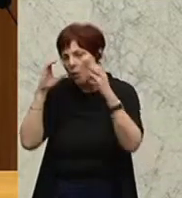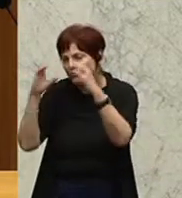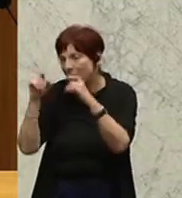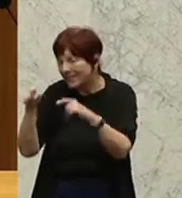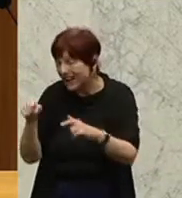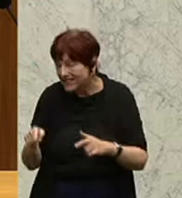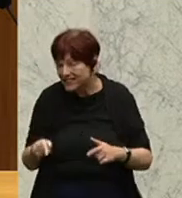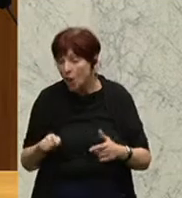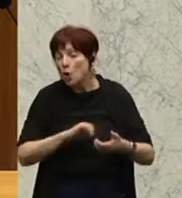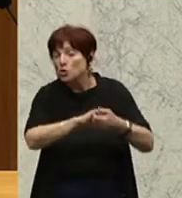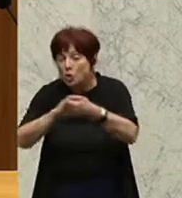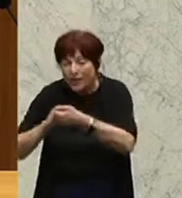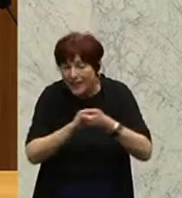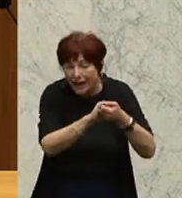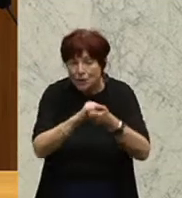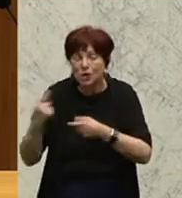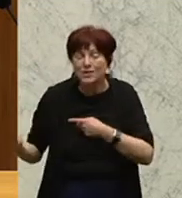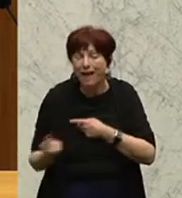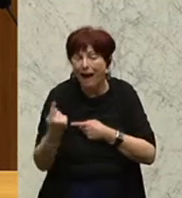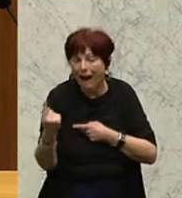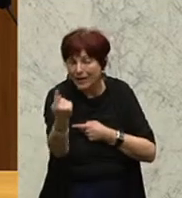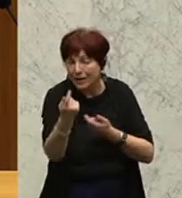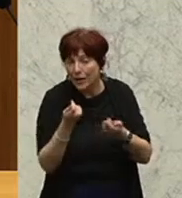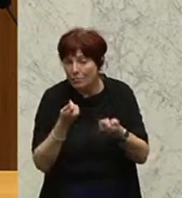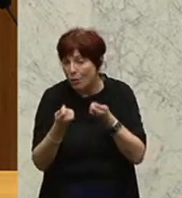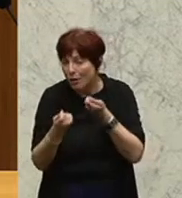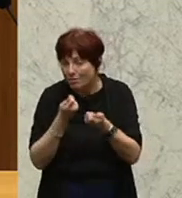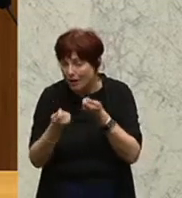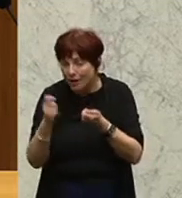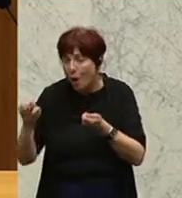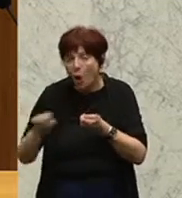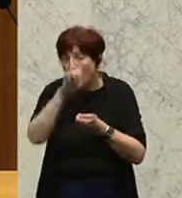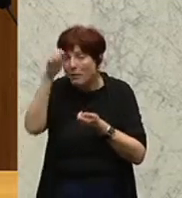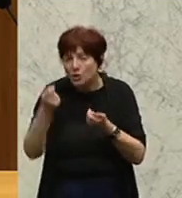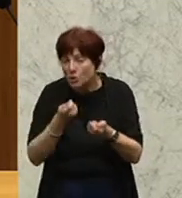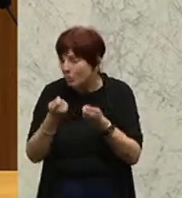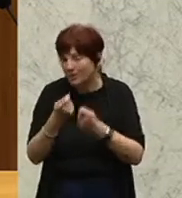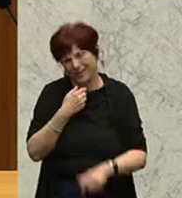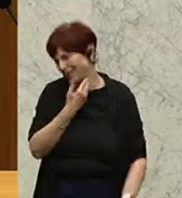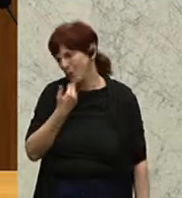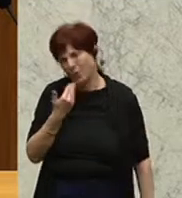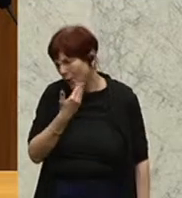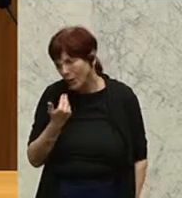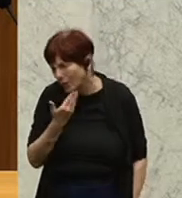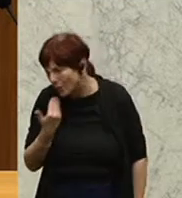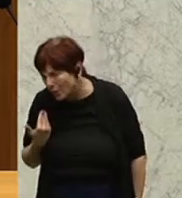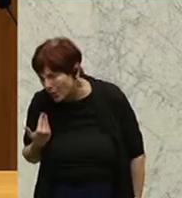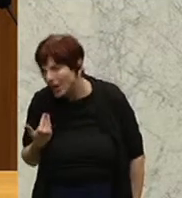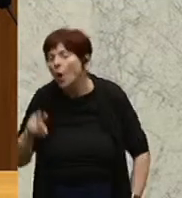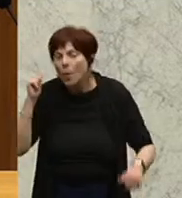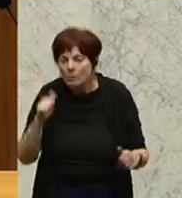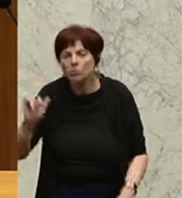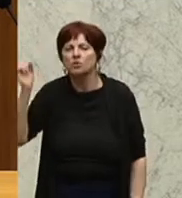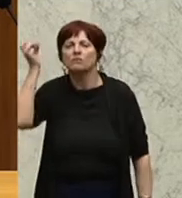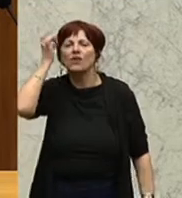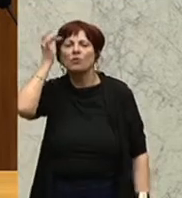Politik, das ist keine nachhaltige Politik. Bitte kehren Sie zur Vernunft zurück. Es kann nur gemeinsame Lösungen